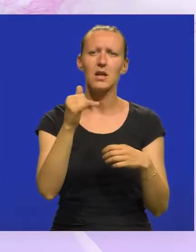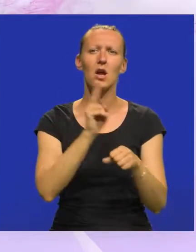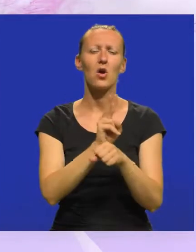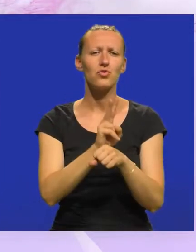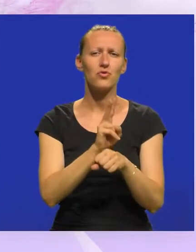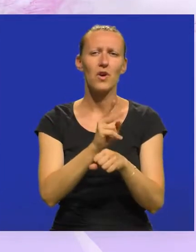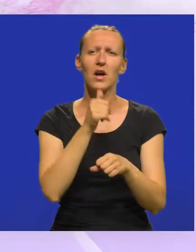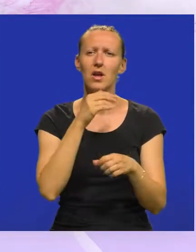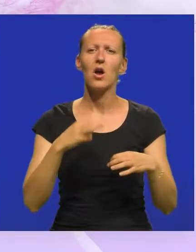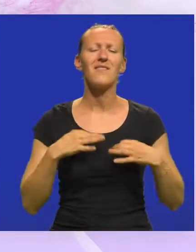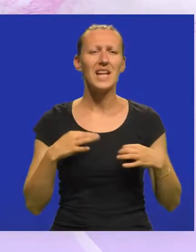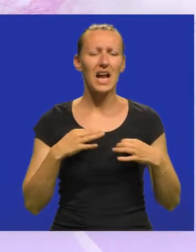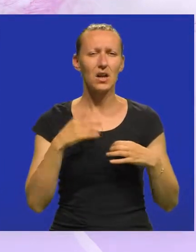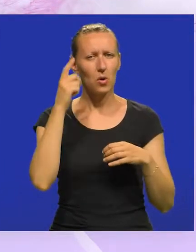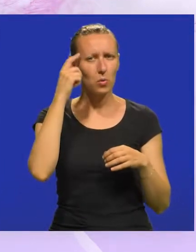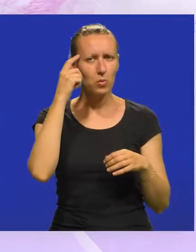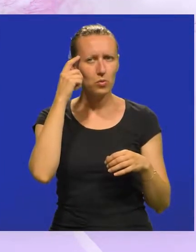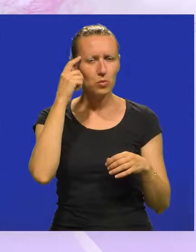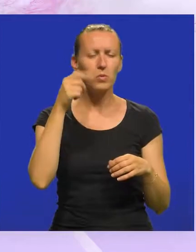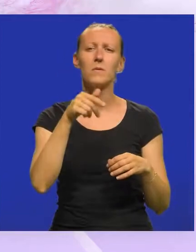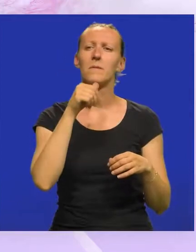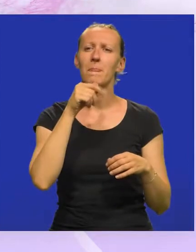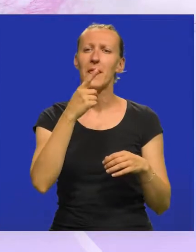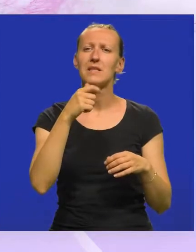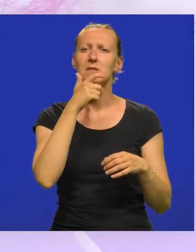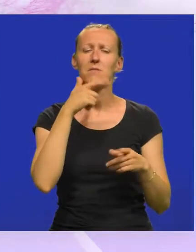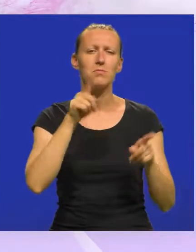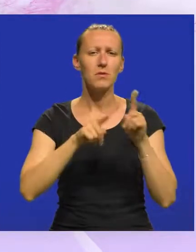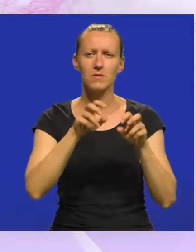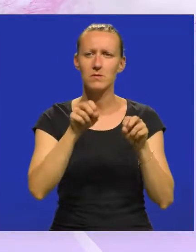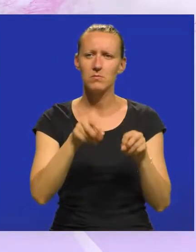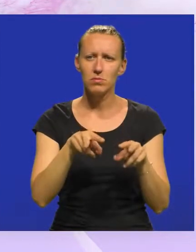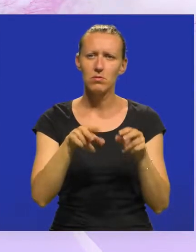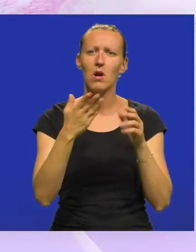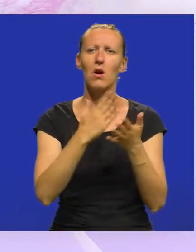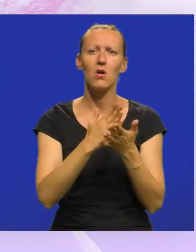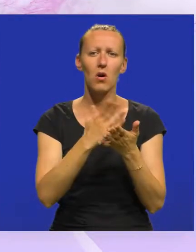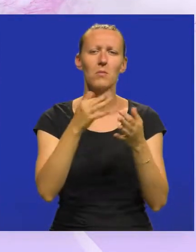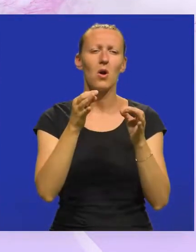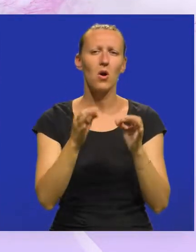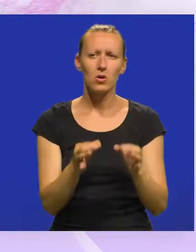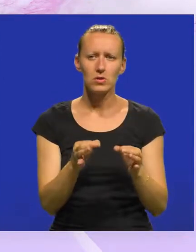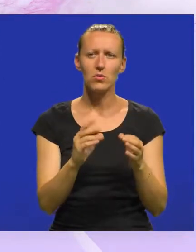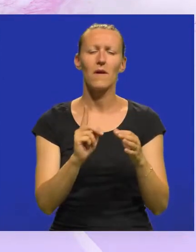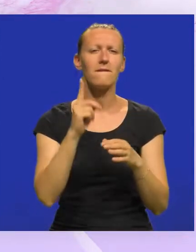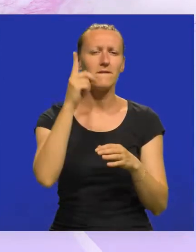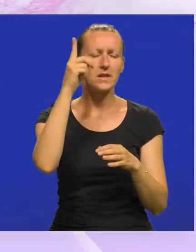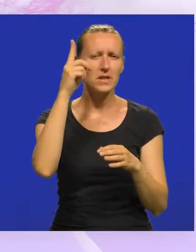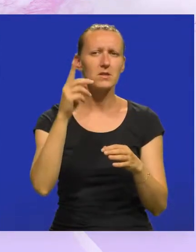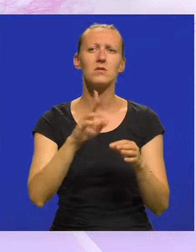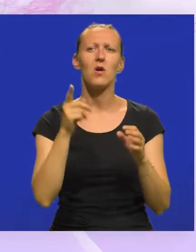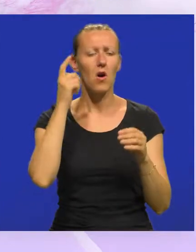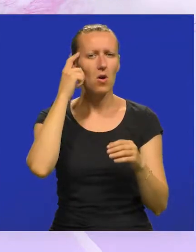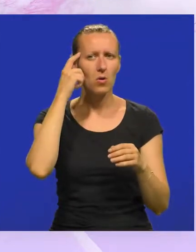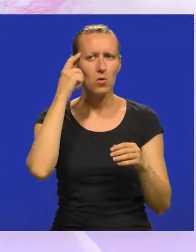očuvanje i revitalizacija kulturne baštine iz antičke povijesti Pule, kako bi se osigurala visoka razina